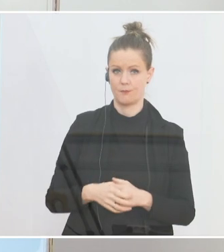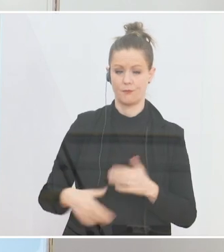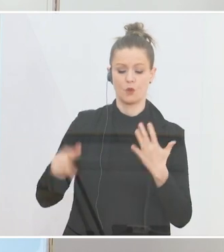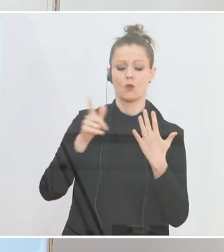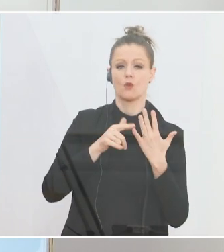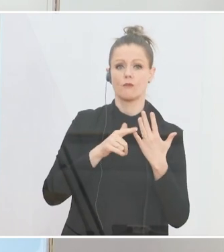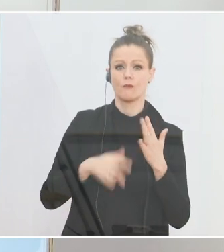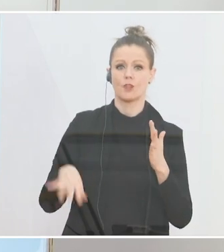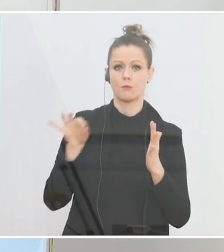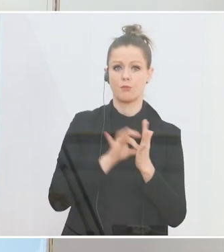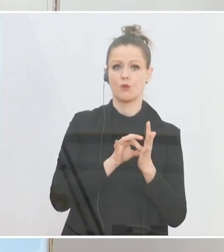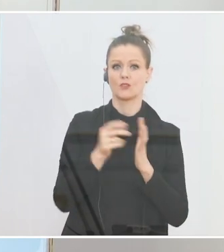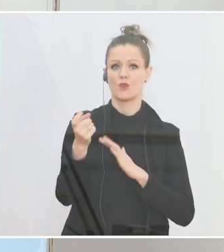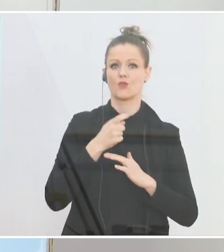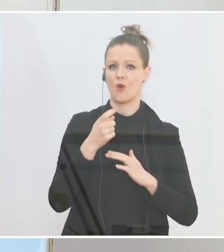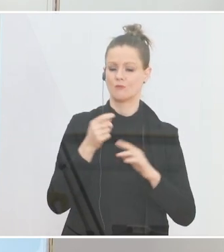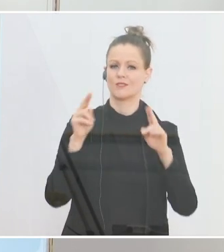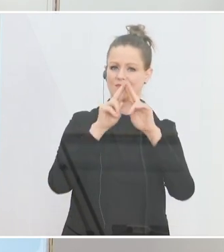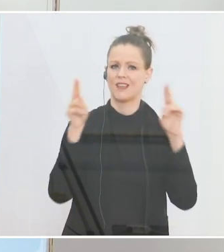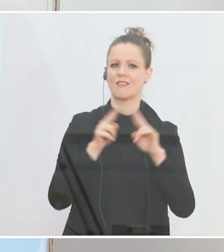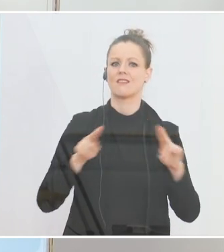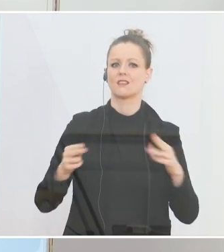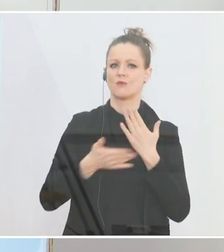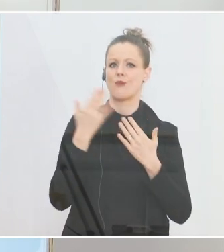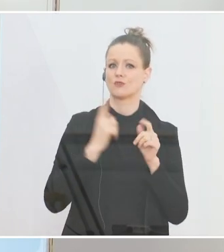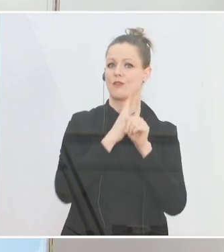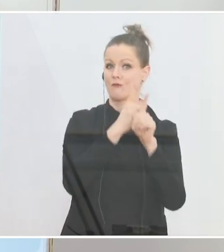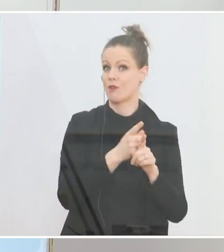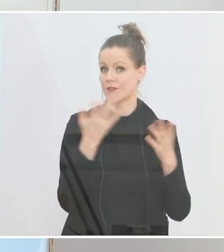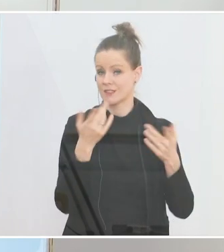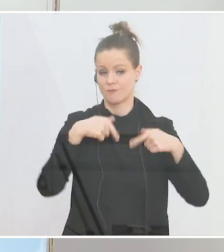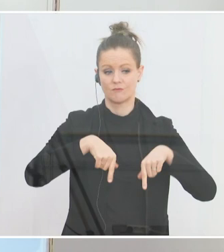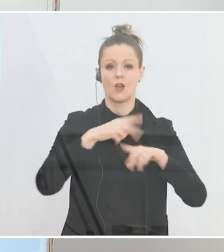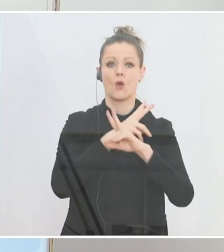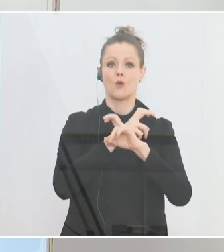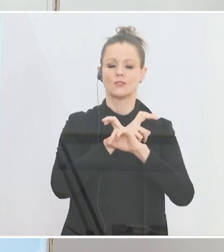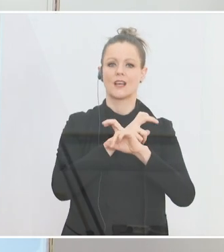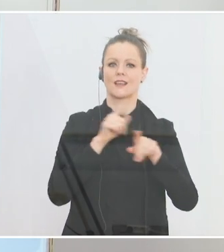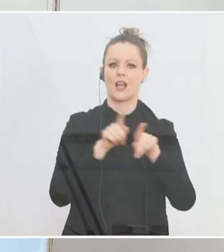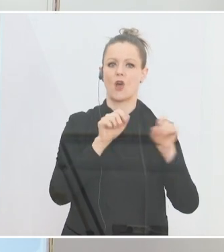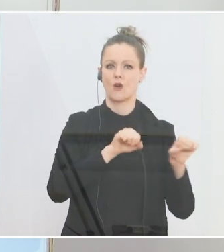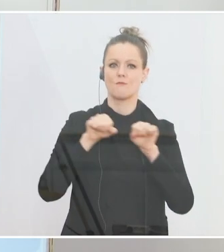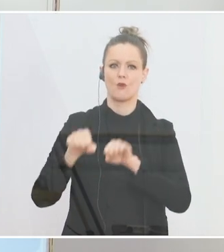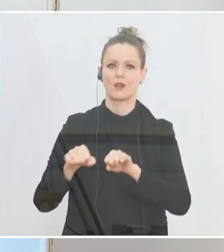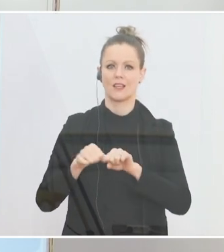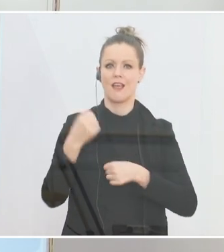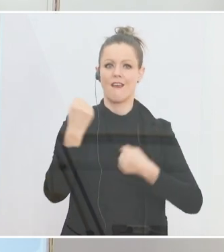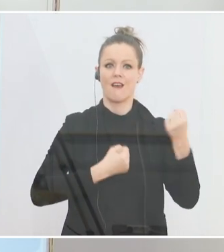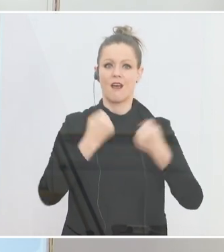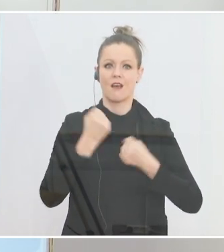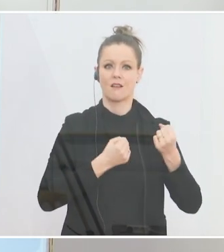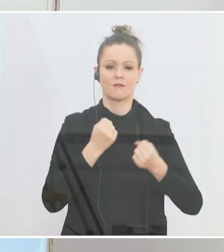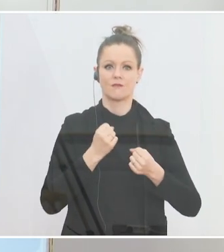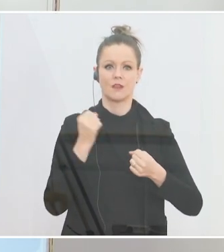Punkt den internationalen Beispielen folgen, auch in Österreich die Möglichkeit der Beschlagnahme des Fahrzeugs in